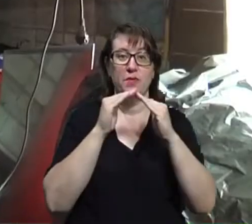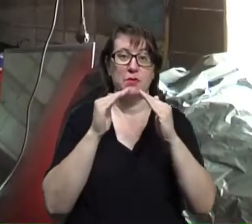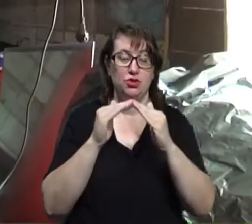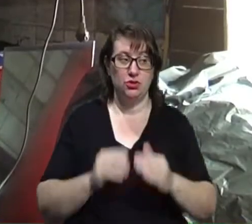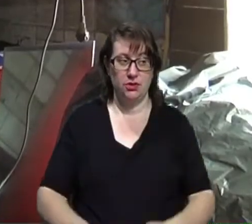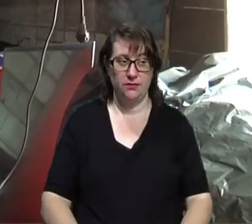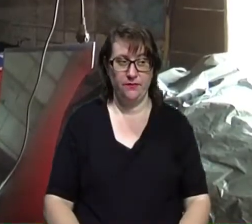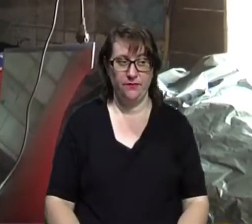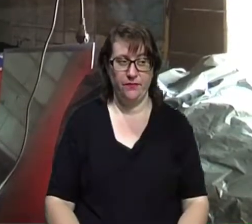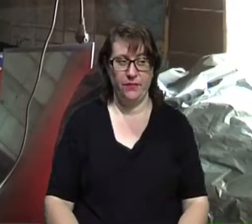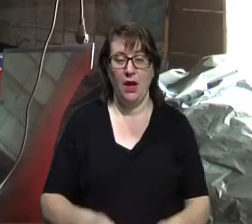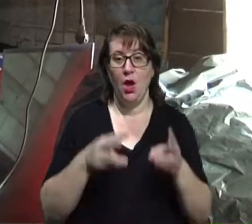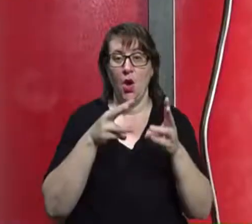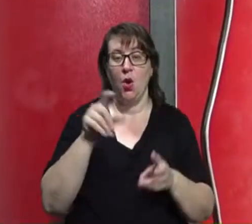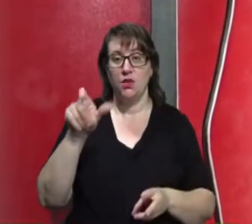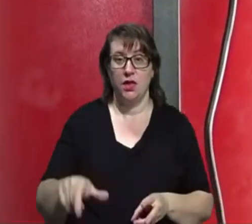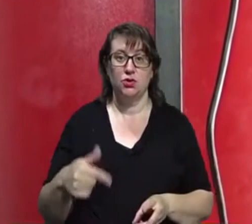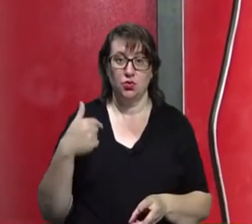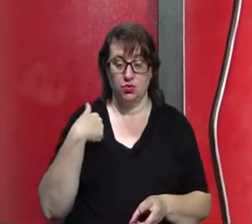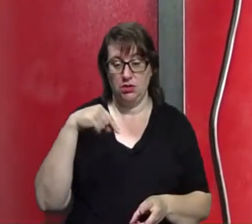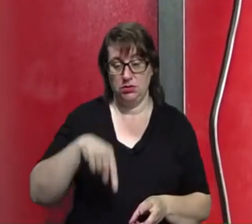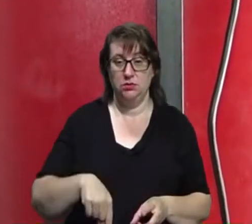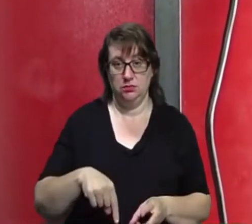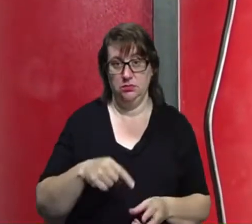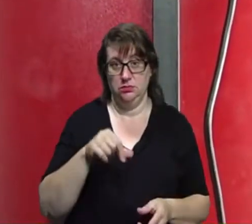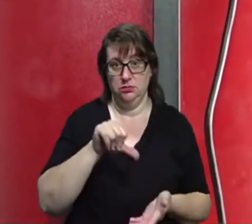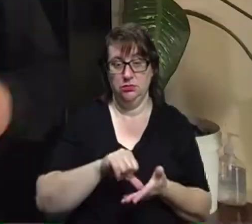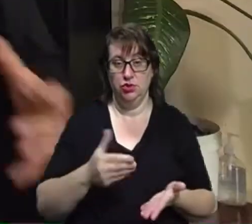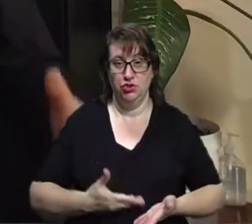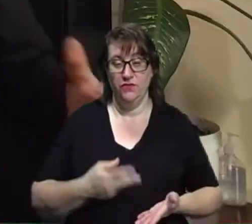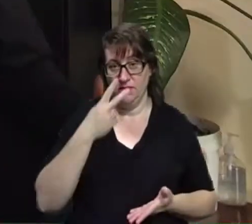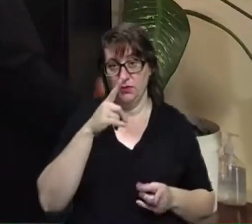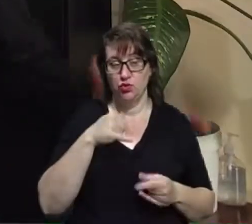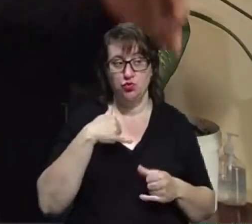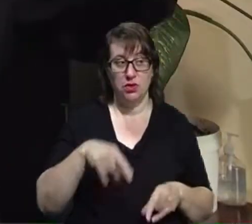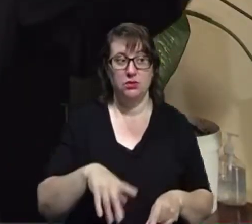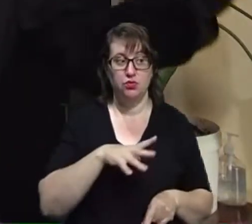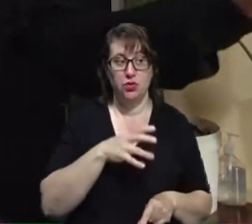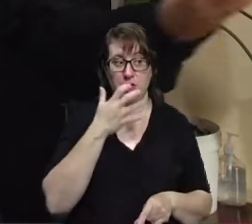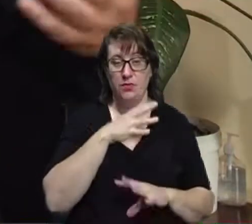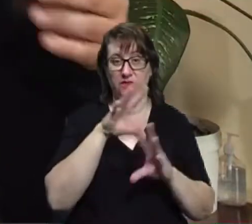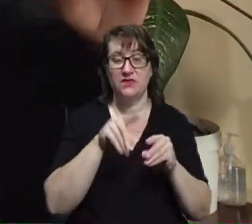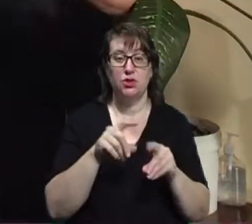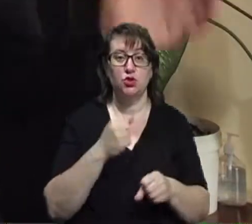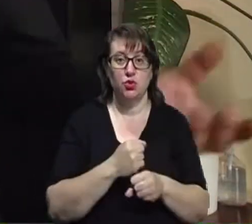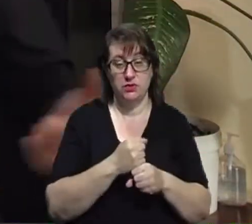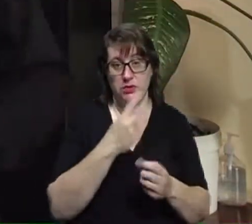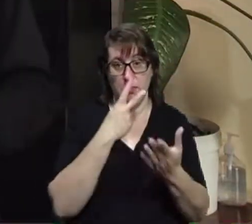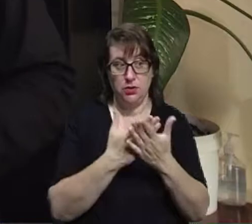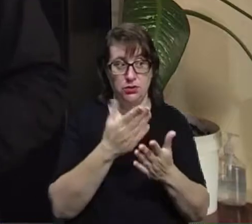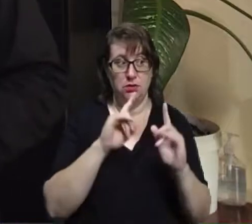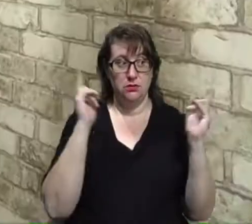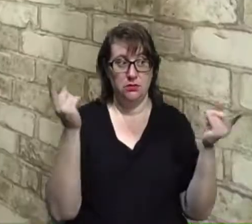«Котельчик у нас – клієнт закладу, він дивить, щоб у нас було тепло. Все, що робиться бачити, це все